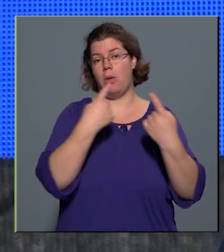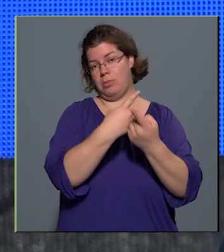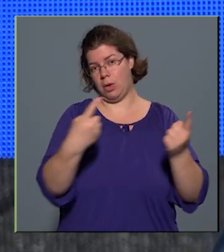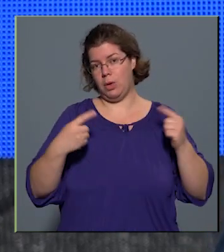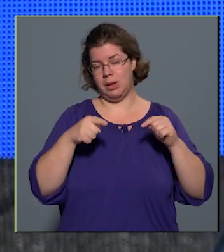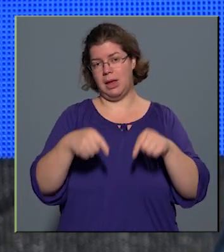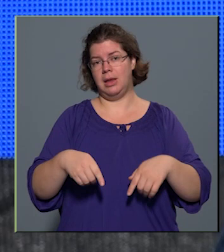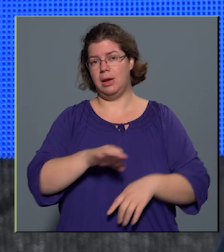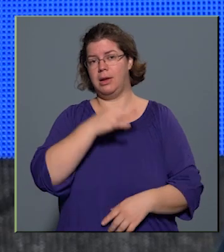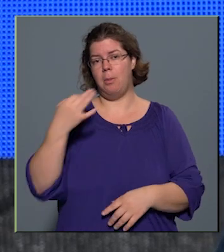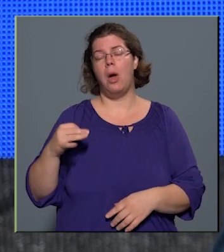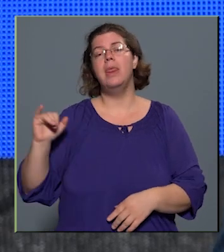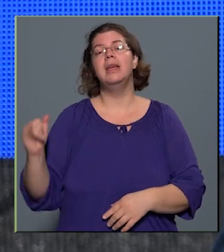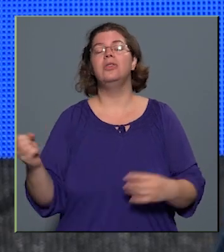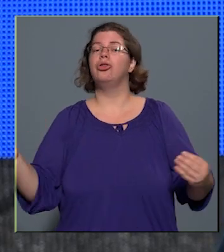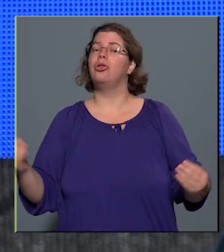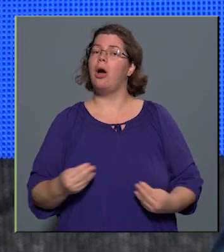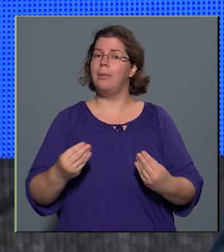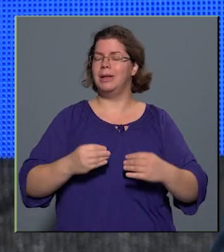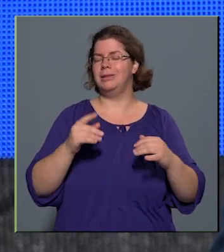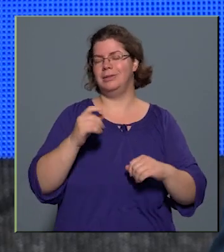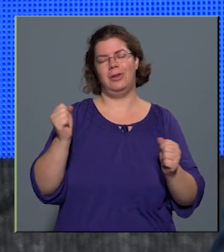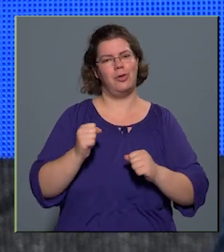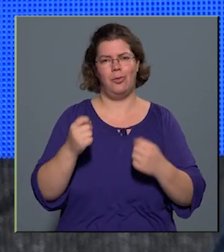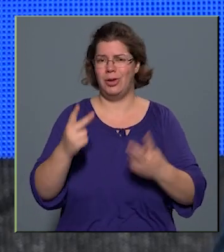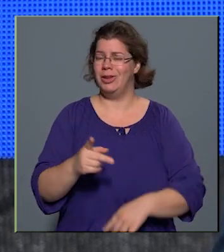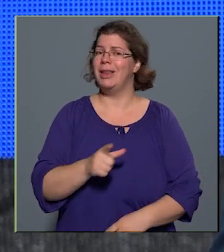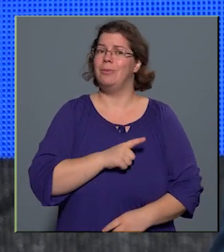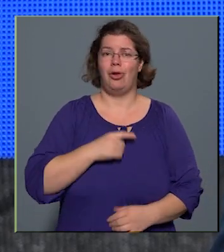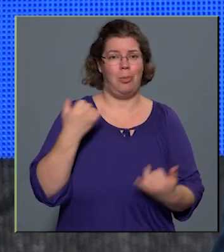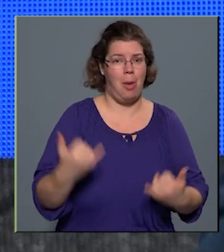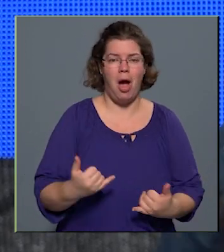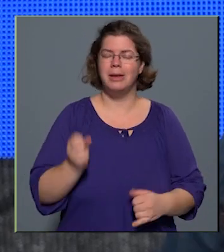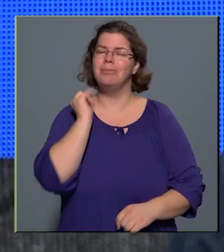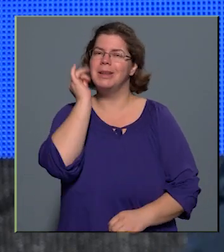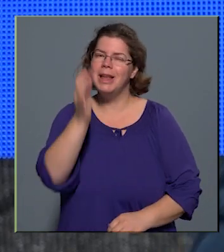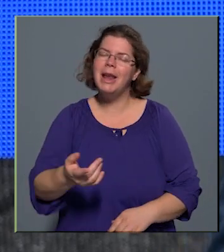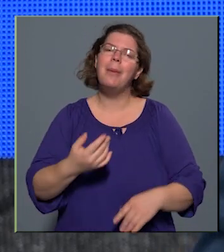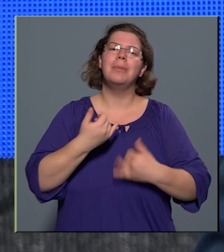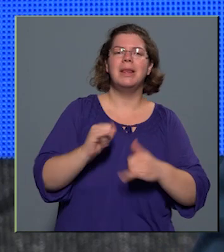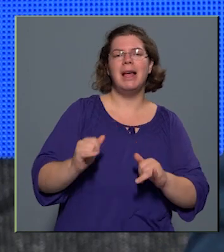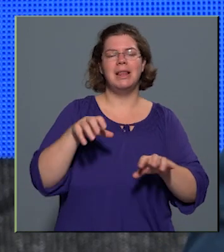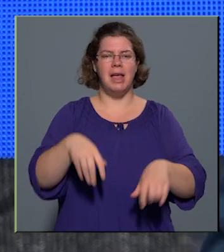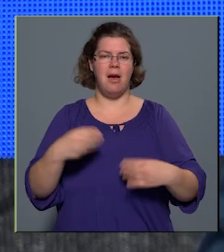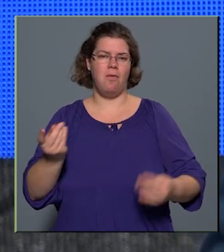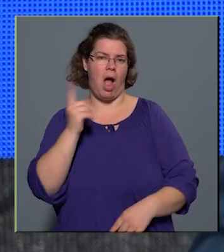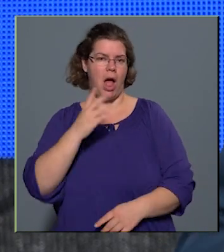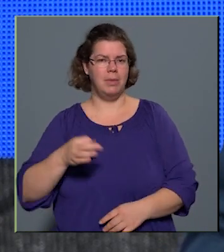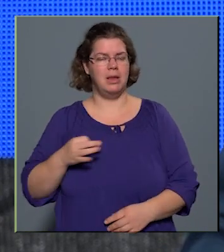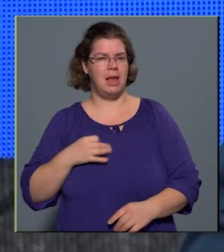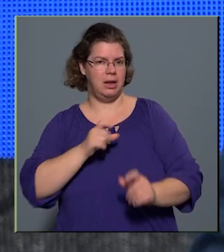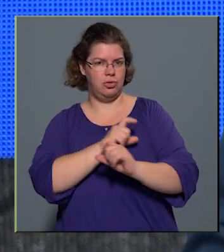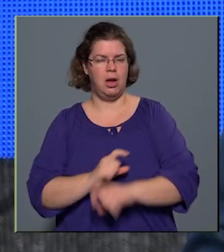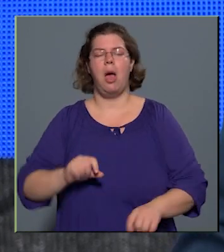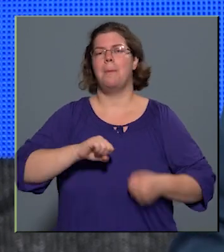napon, és ami nagyon fontos, ne csak a mai napon, hanem minden nap tegyen mindenki egy nagyon picit az egészségért, mozgással,